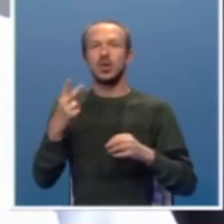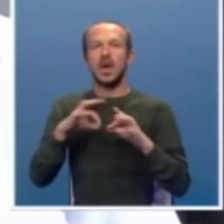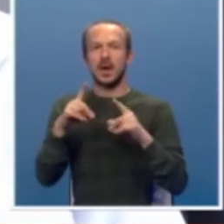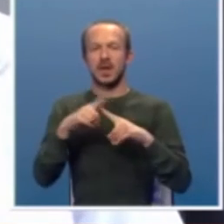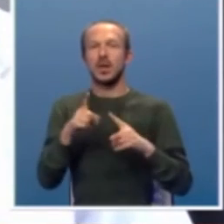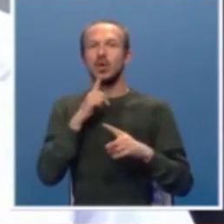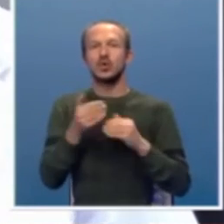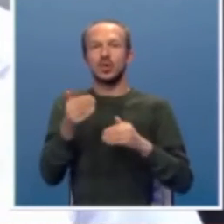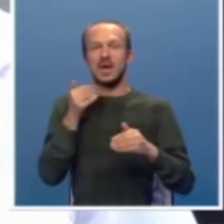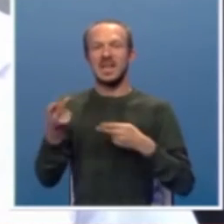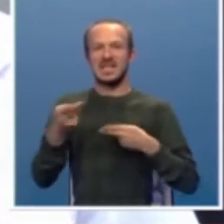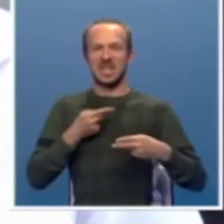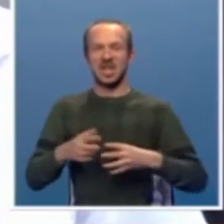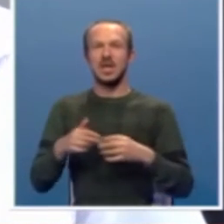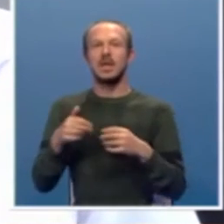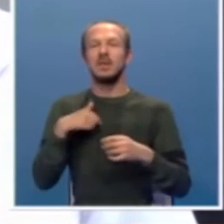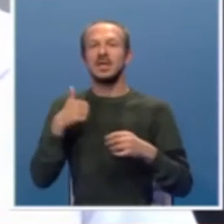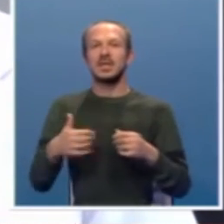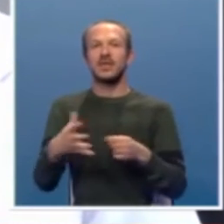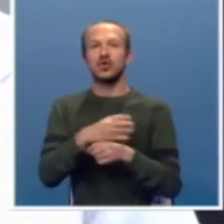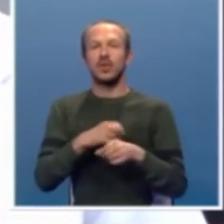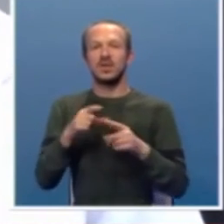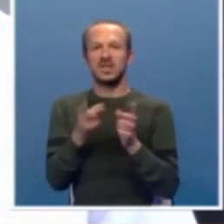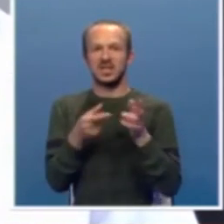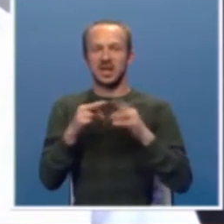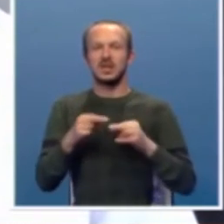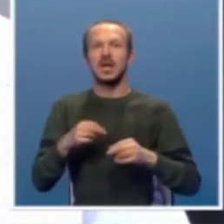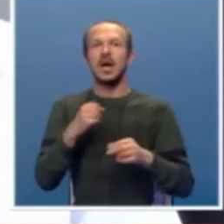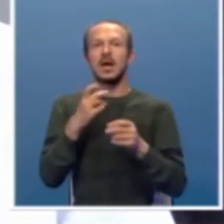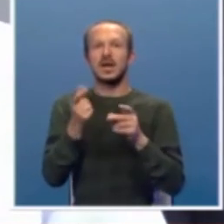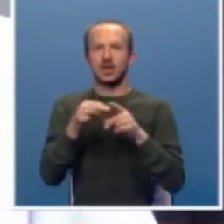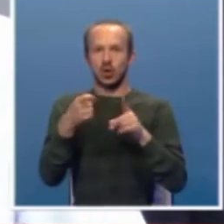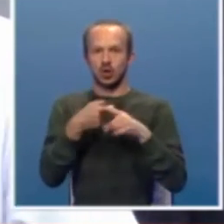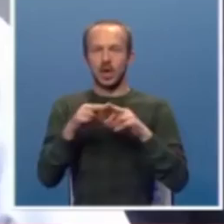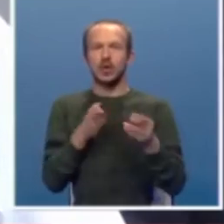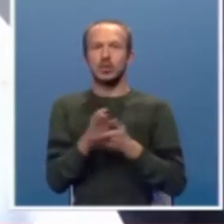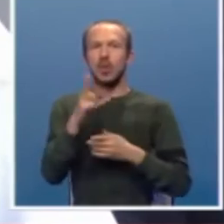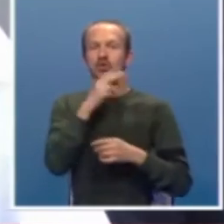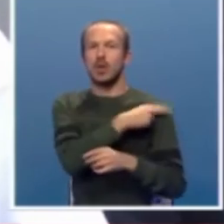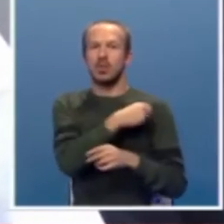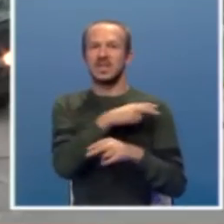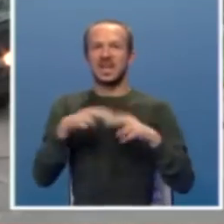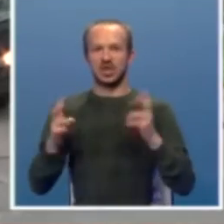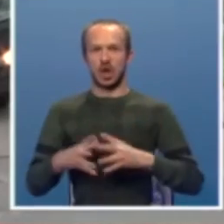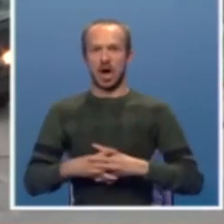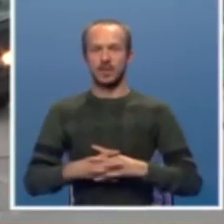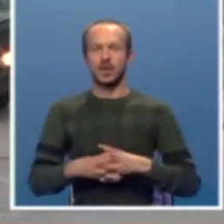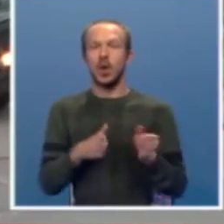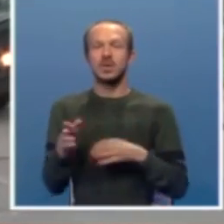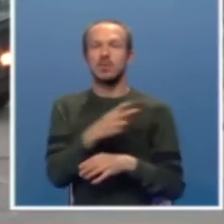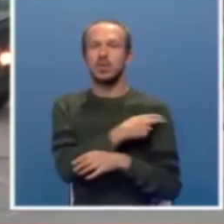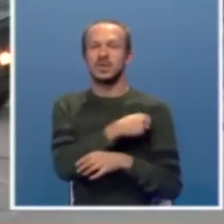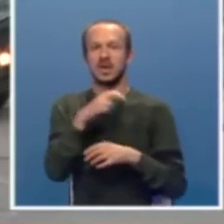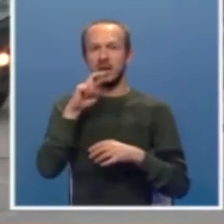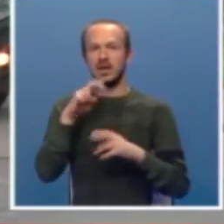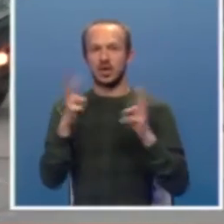aparate koji su ranije stigli sa ovim mi završavamo digitalizaciju radiološke službe u opštoj bolnici Gradiška. Osim bolnici